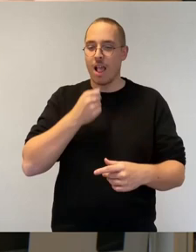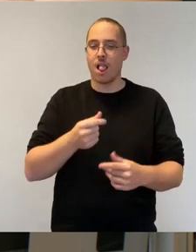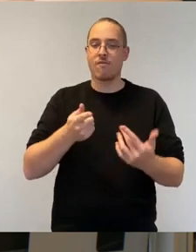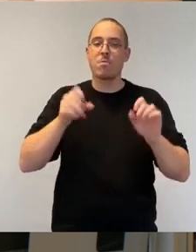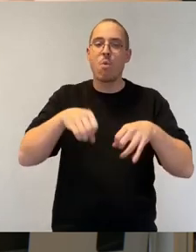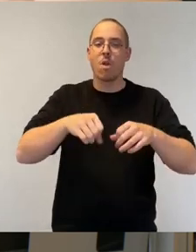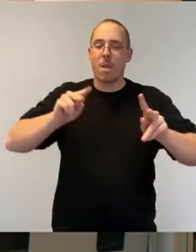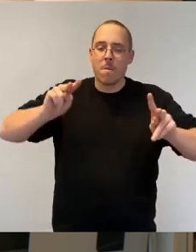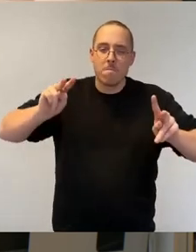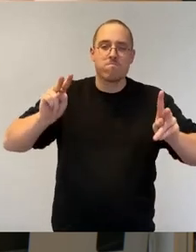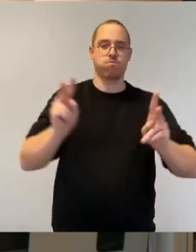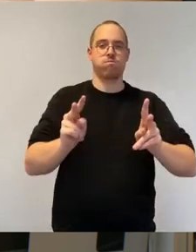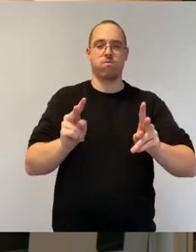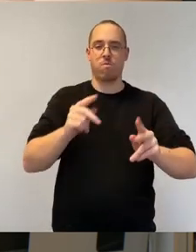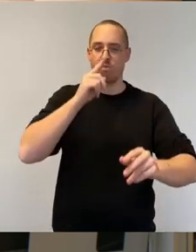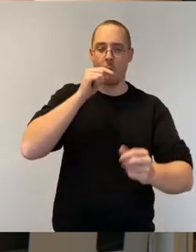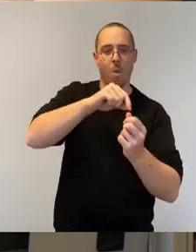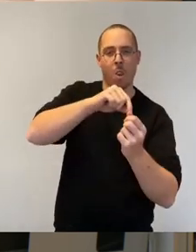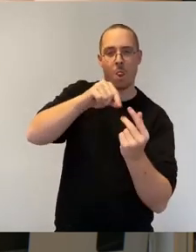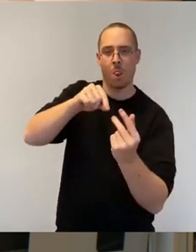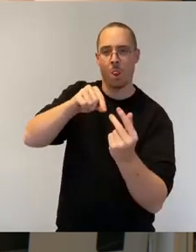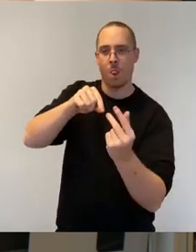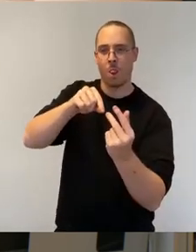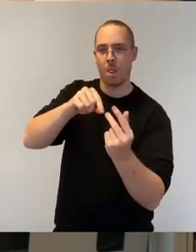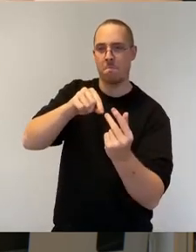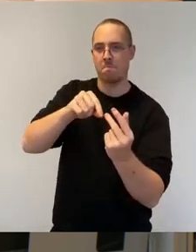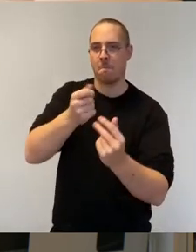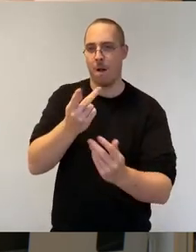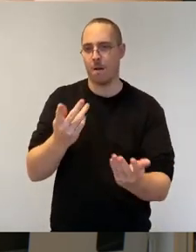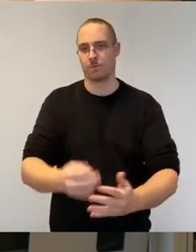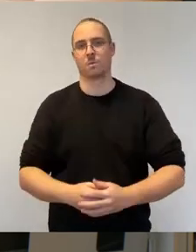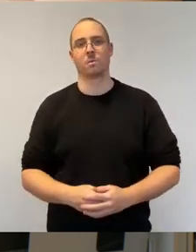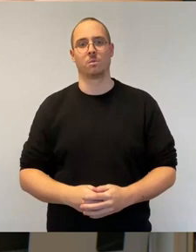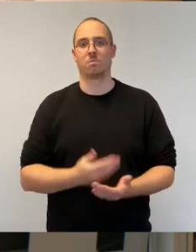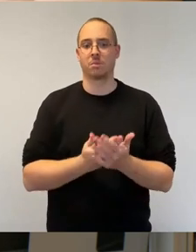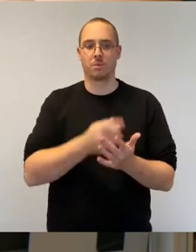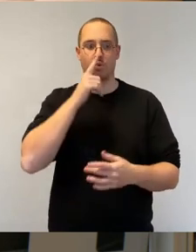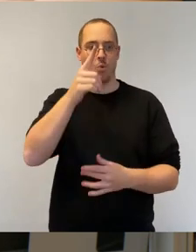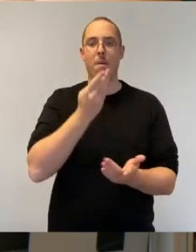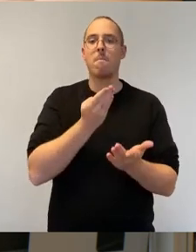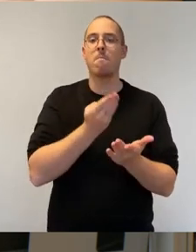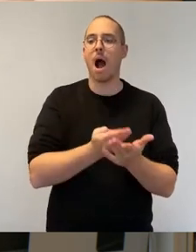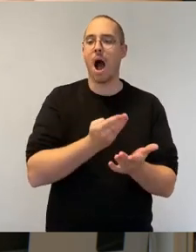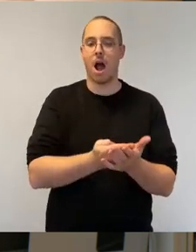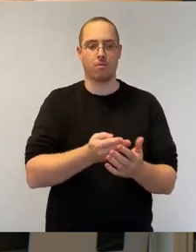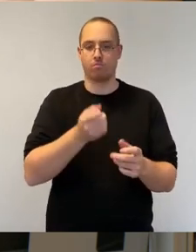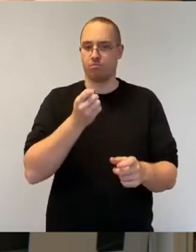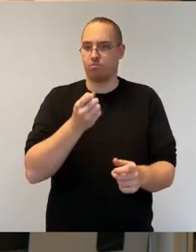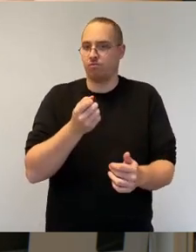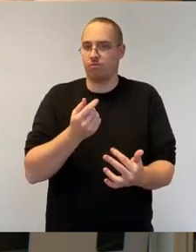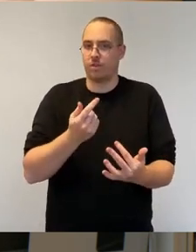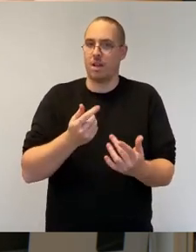Bargeld los, wo dann nur ein gewisser Betrag irgendwie abhebbar sein soll. Am liebsten würde ja die AfD es so machen, dass